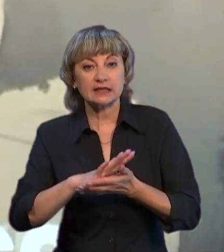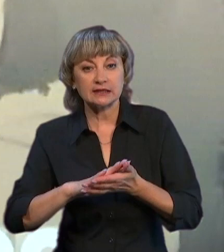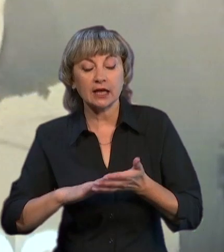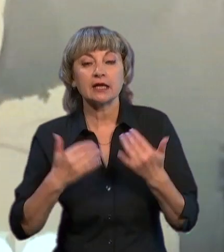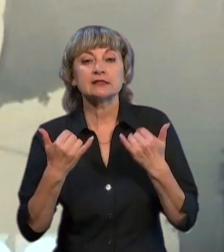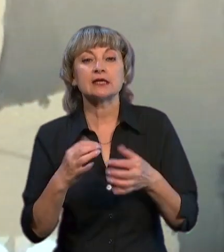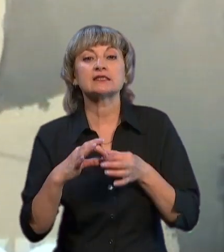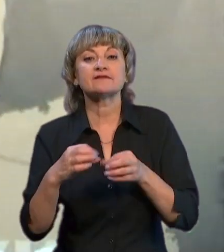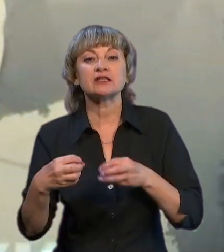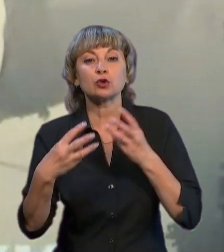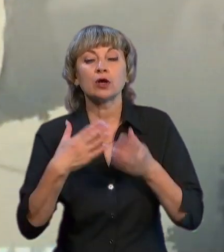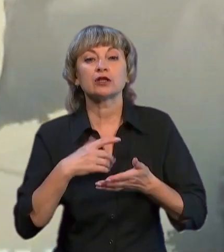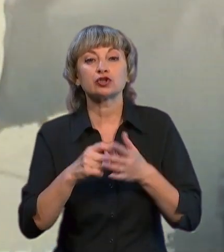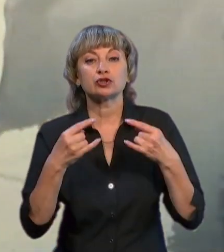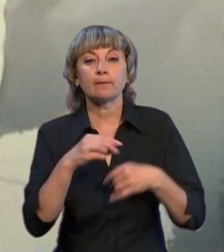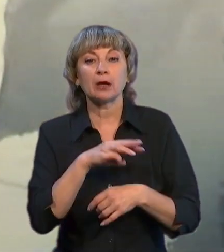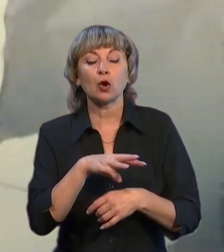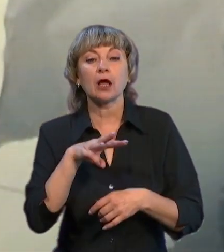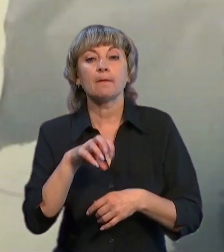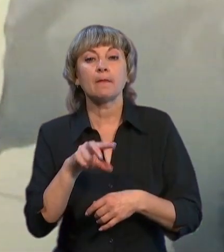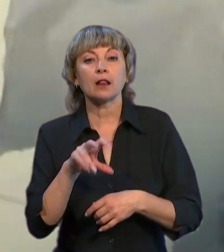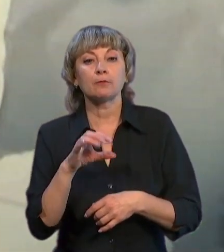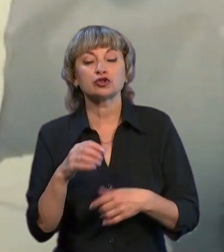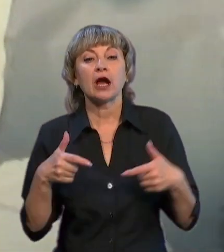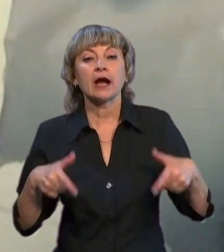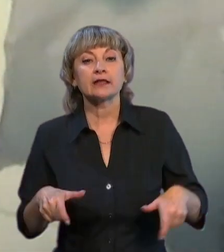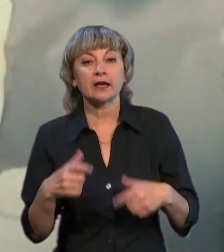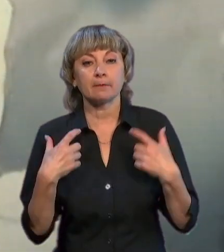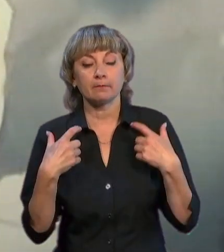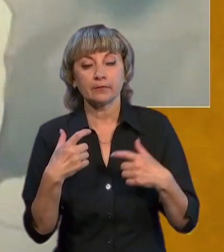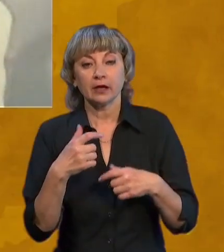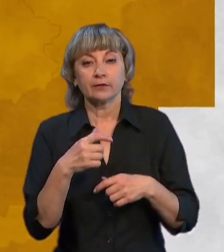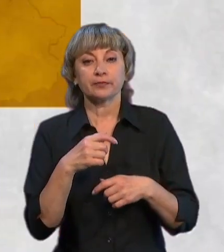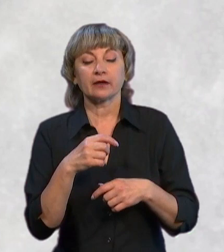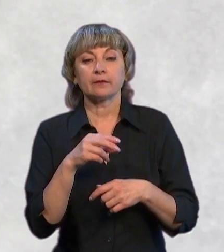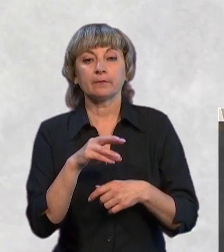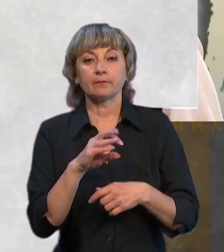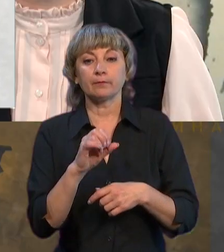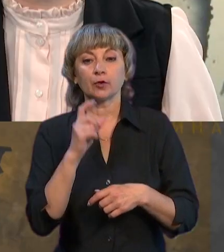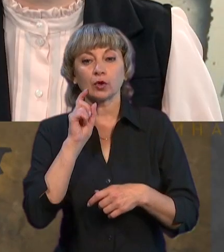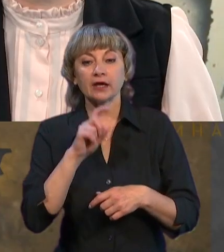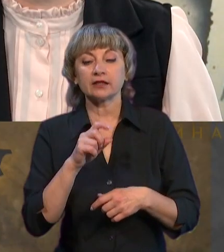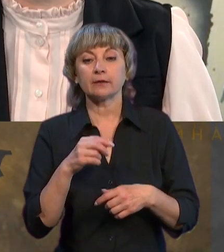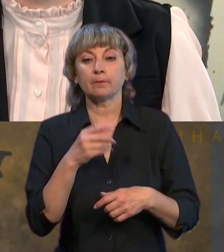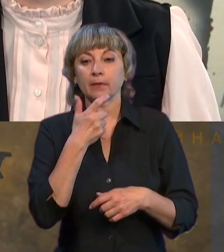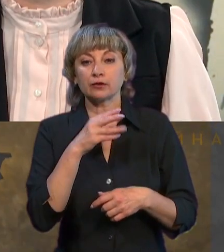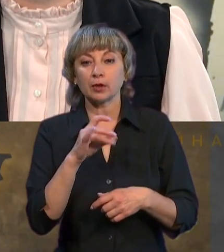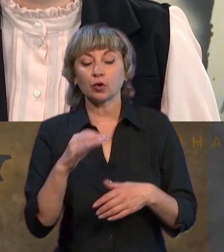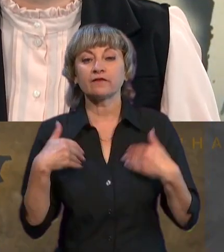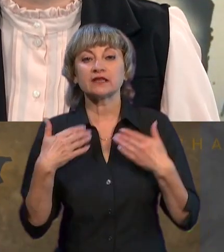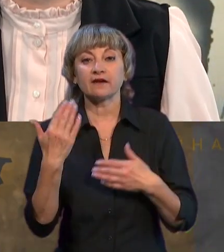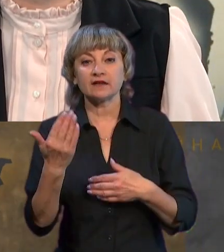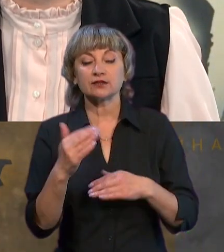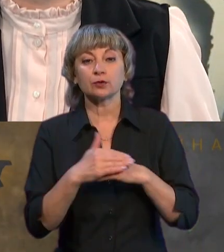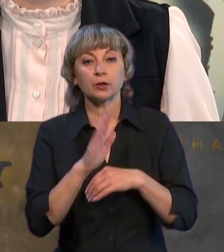Зараз на зв'язку із нашою студією Микола Маломуш, генерал армії України. Пане Миколе, вітаємо вас в ефірі. Доброго ранку вам. Доброго ранку.